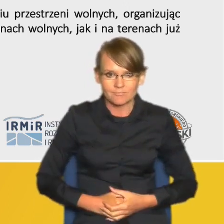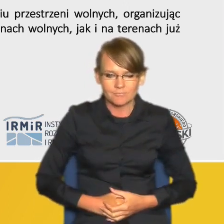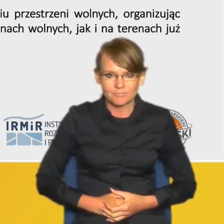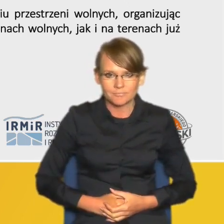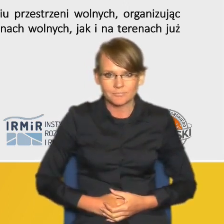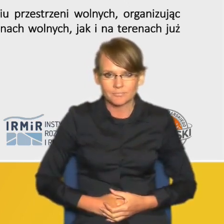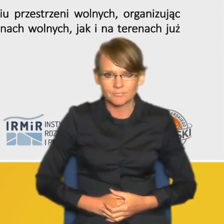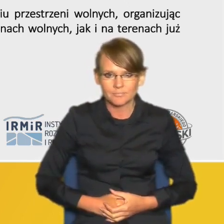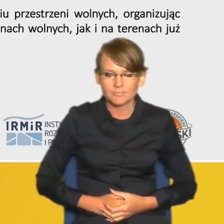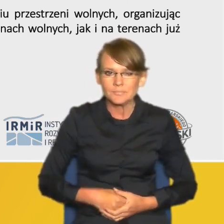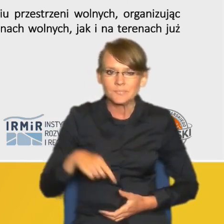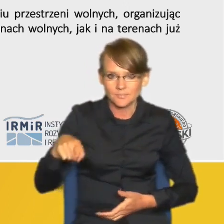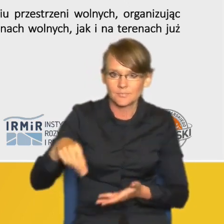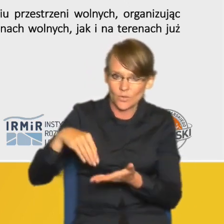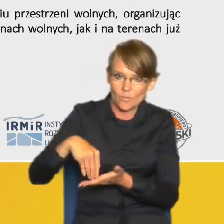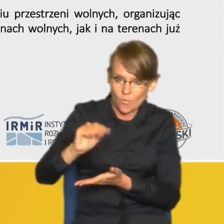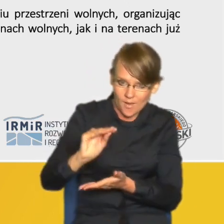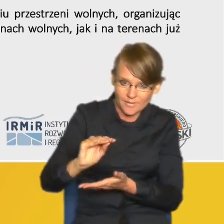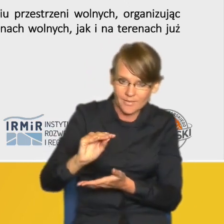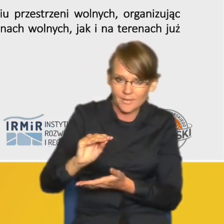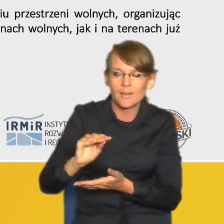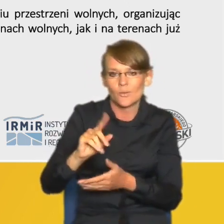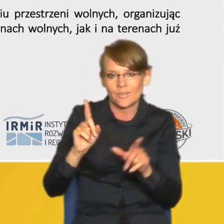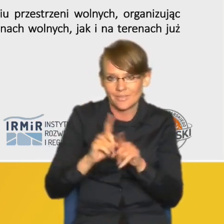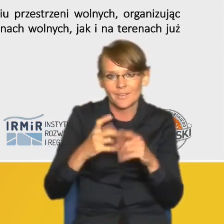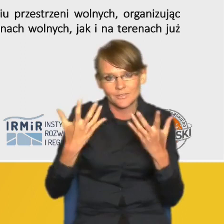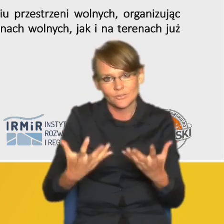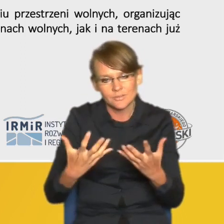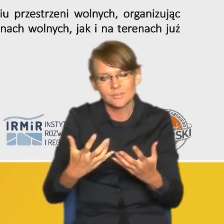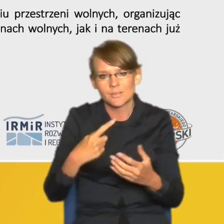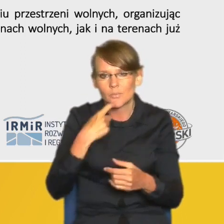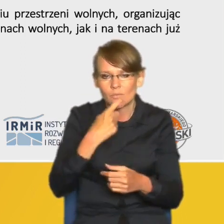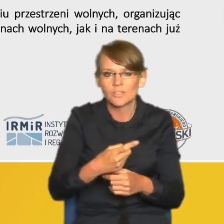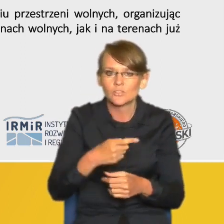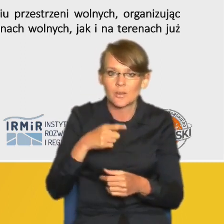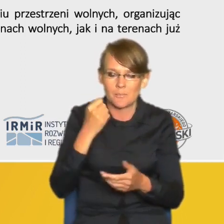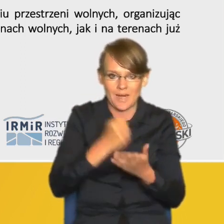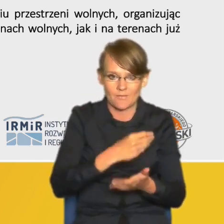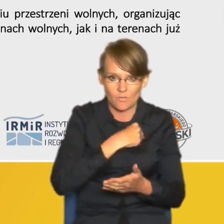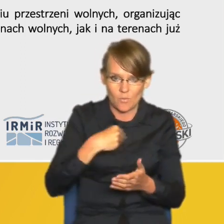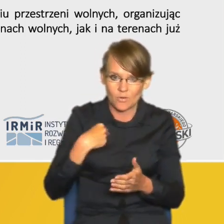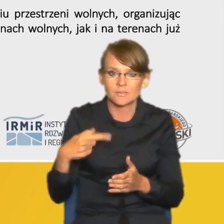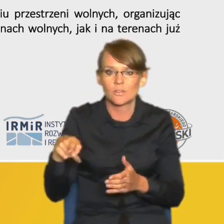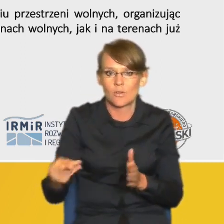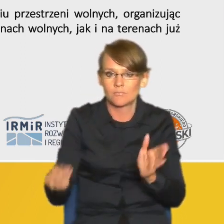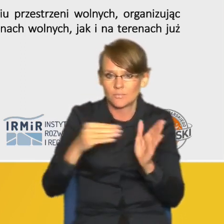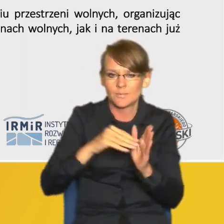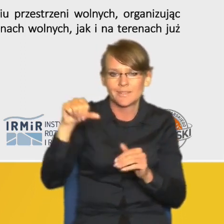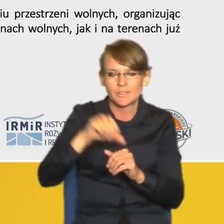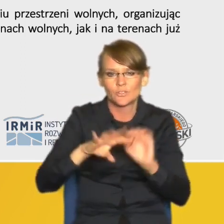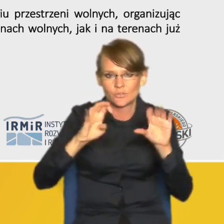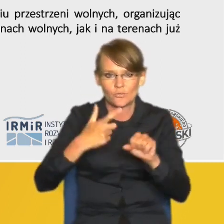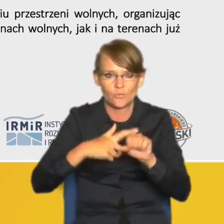tego typu opłata i to chcę też Państwu zwrócić uwagę została do prawa polskiego wprowadzona w 1928